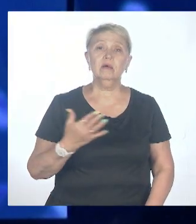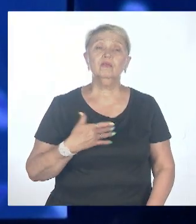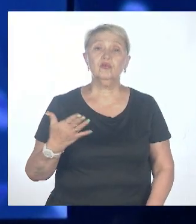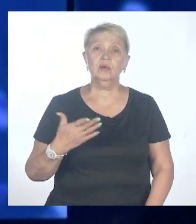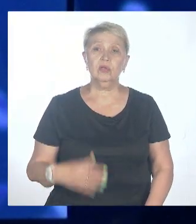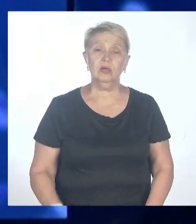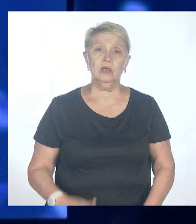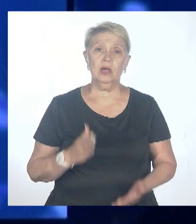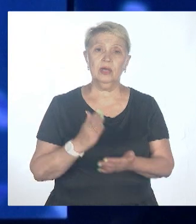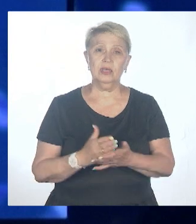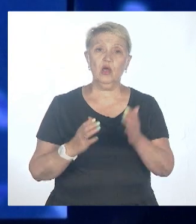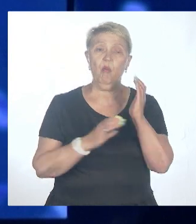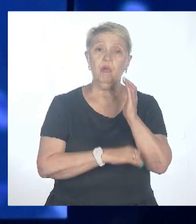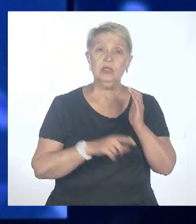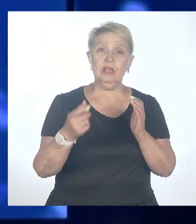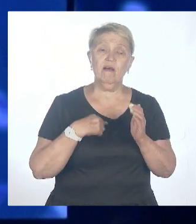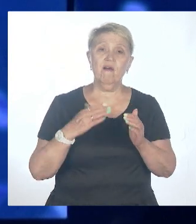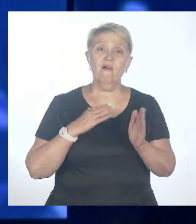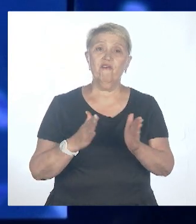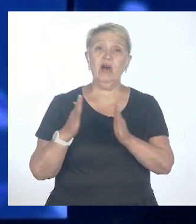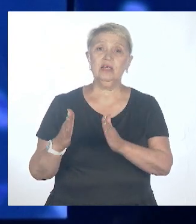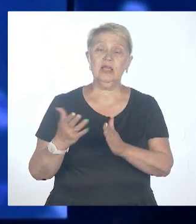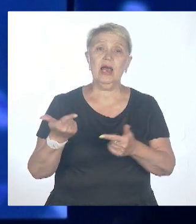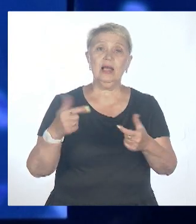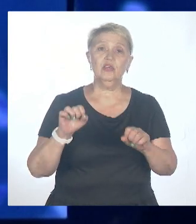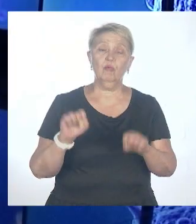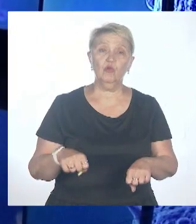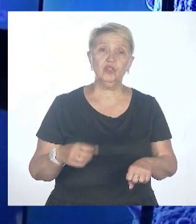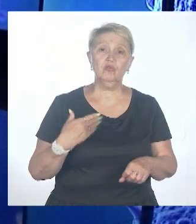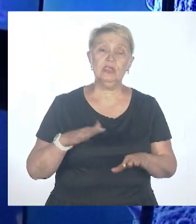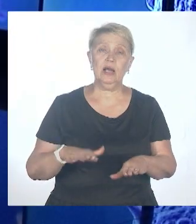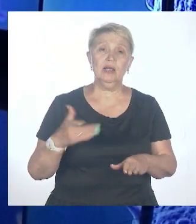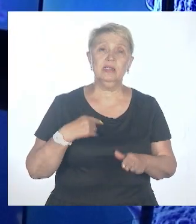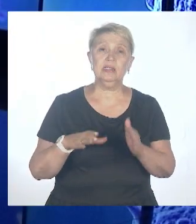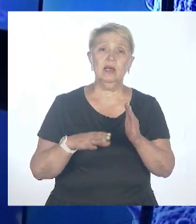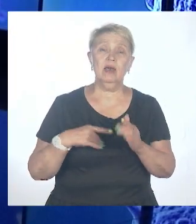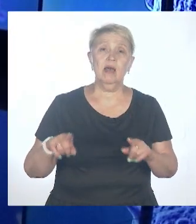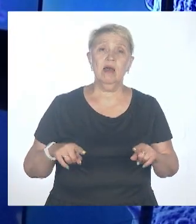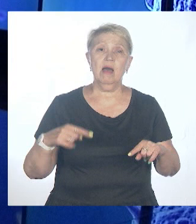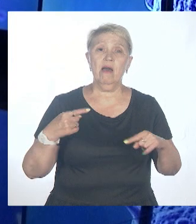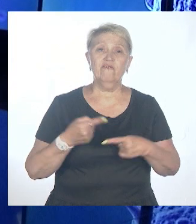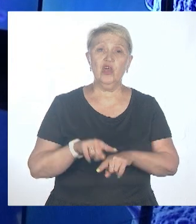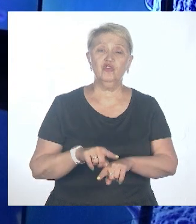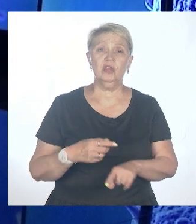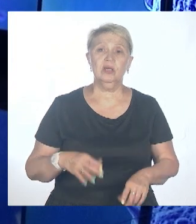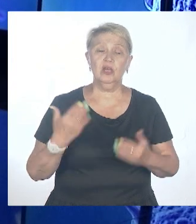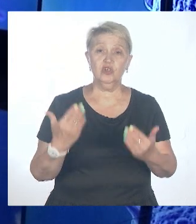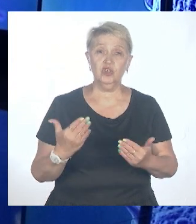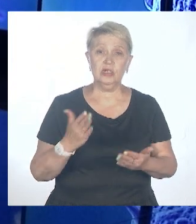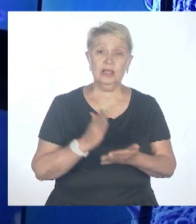Что есть постпандемическая фаза, в том числе. И в ней можно находиться бесконечно. У нас сейчас пандемия ВИЧ, например.